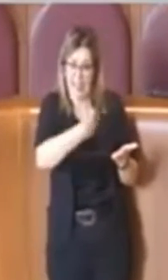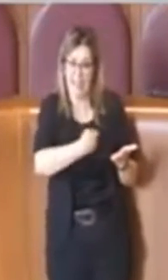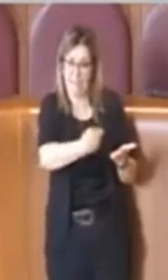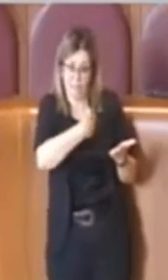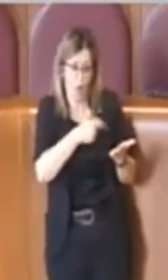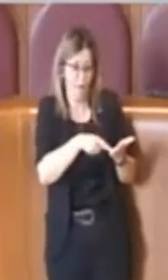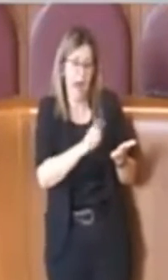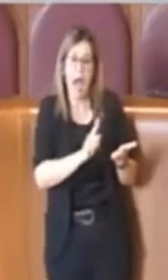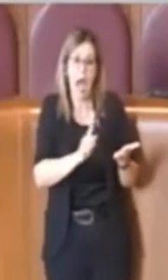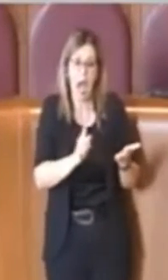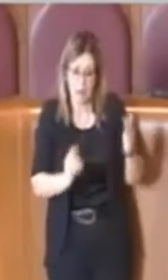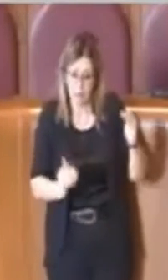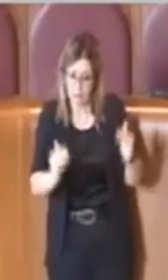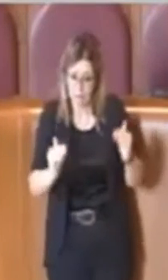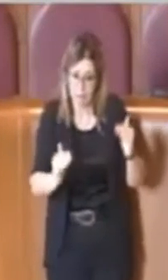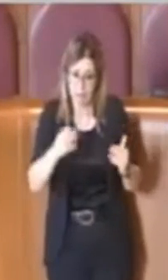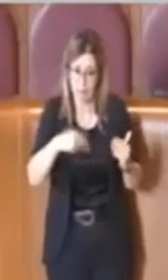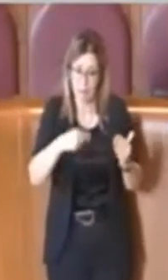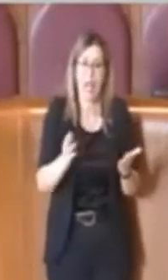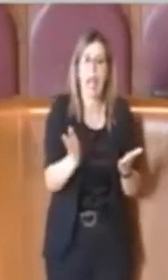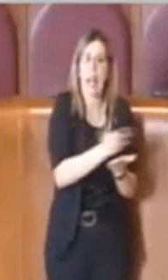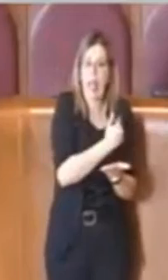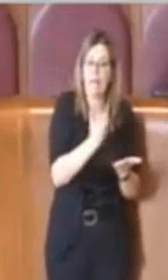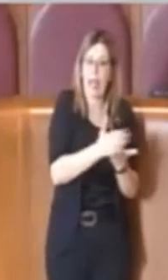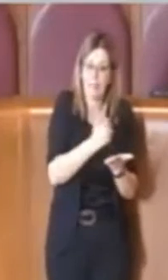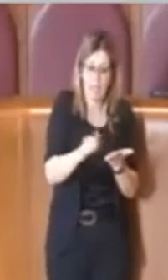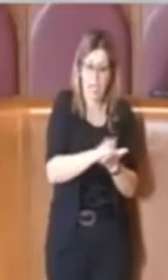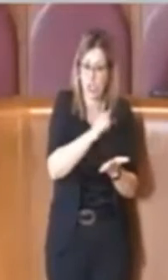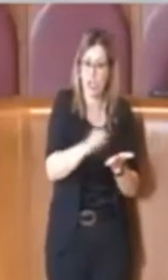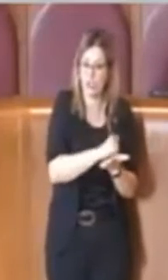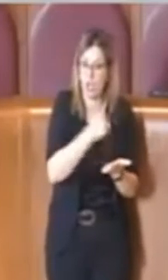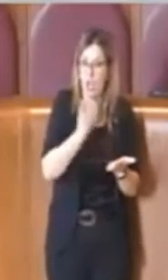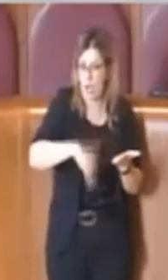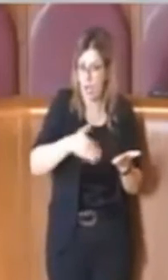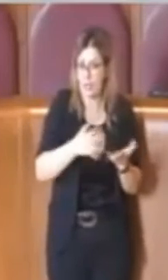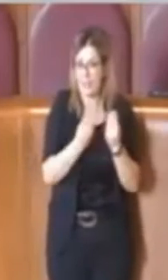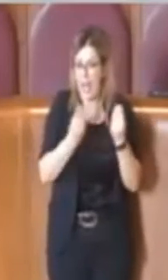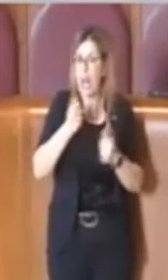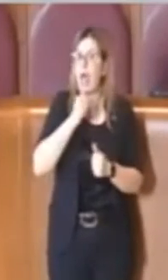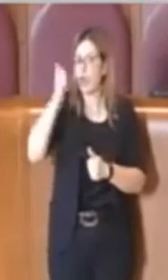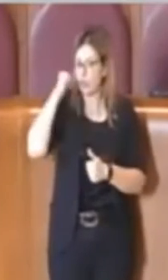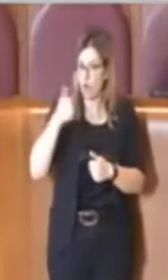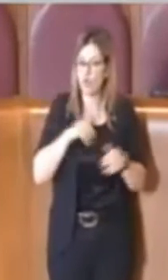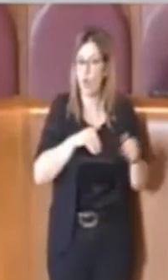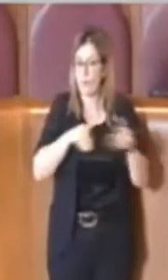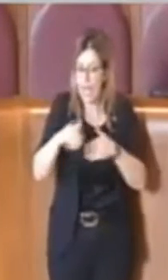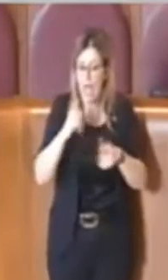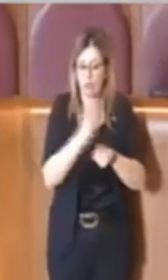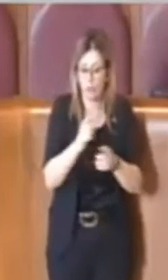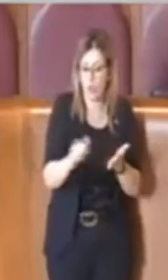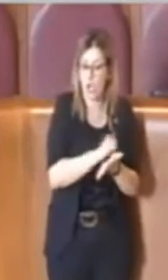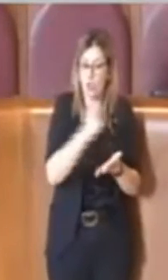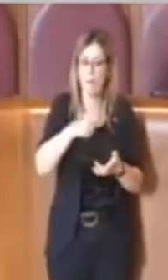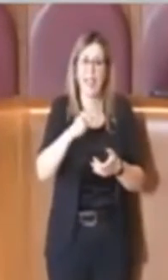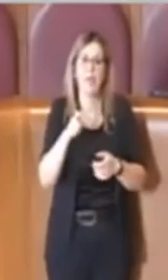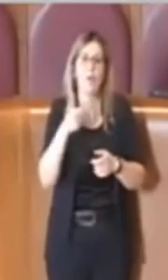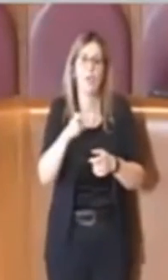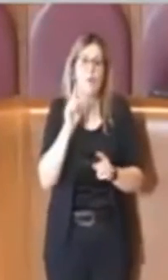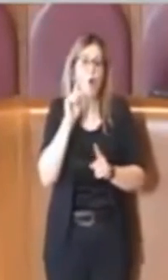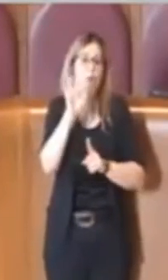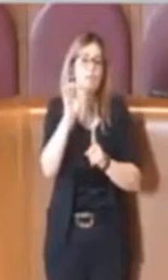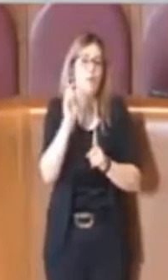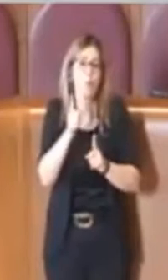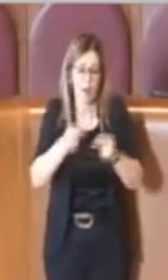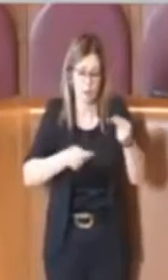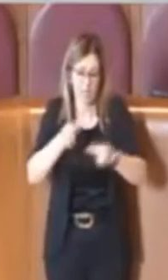abbastanza miliardi e questo significa che dobbiamo lavorare assolutamente sulla